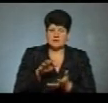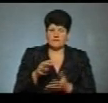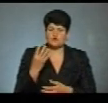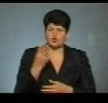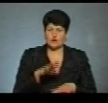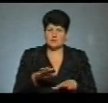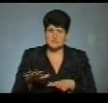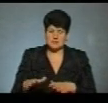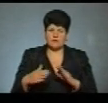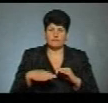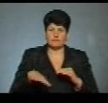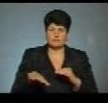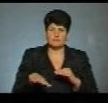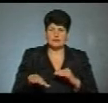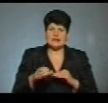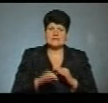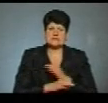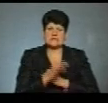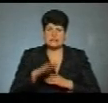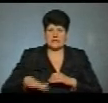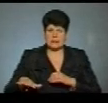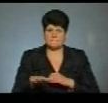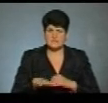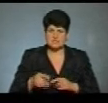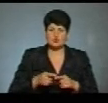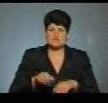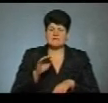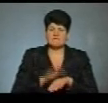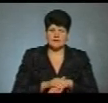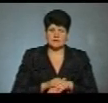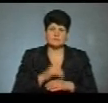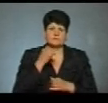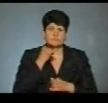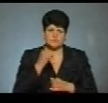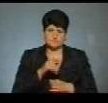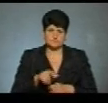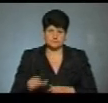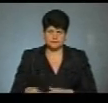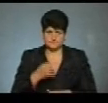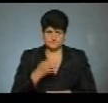місцях – у дворах будинків Східного масиву. Про ці факти правоохоронців повідомили місцеві жителі.